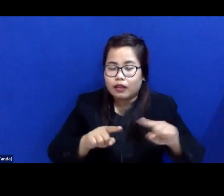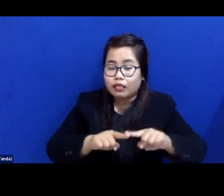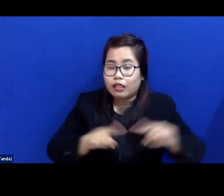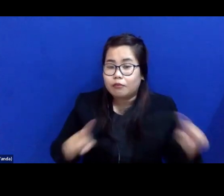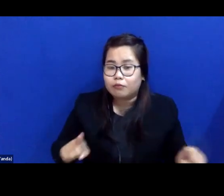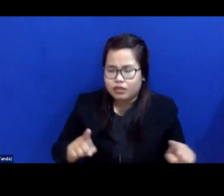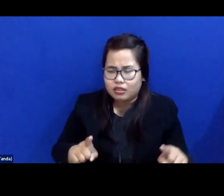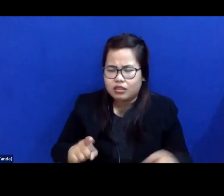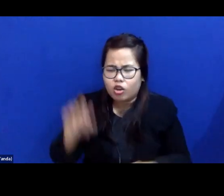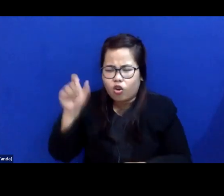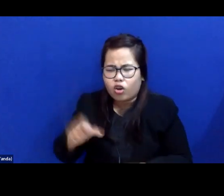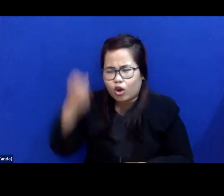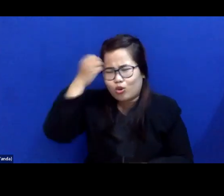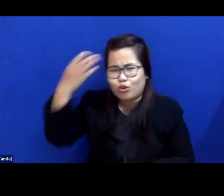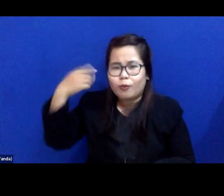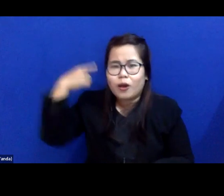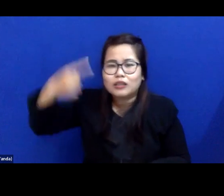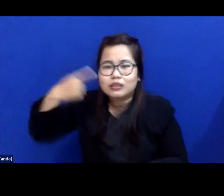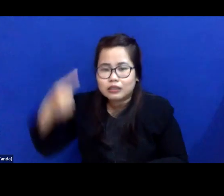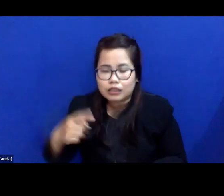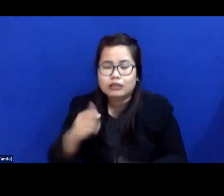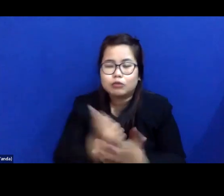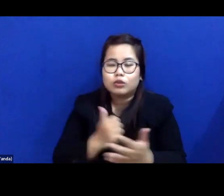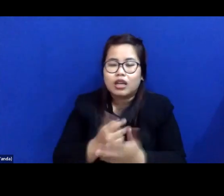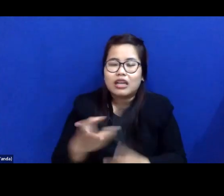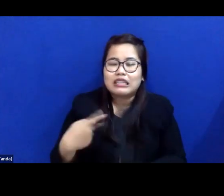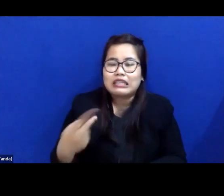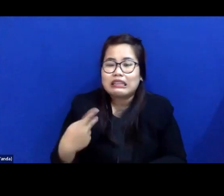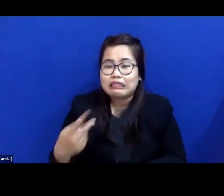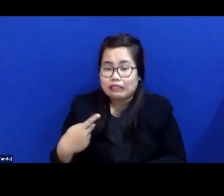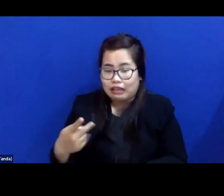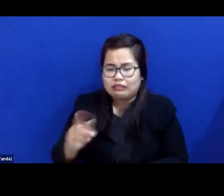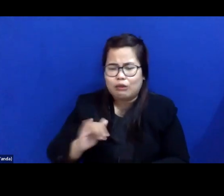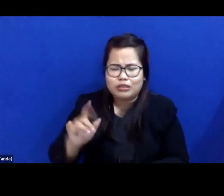orang sering lupa, kita juga sering lupa.